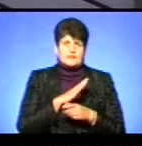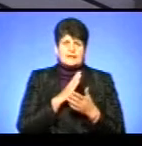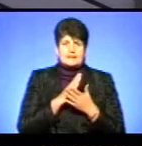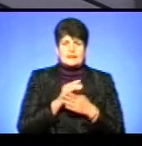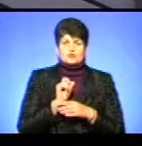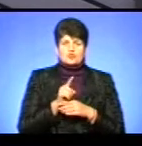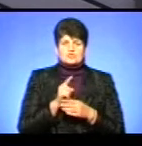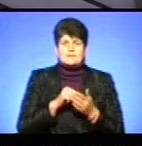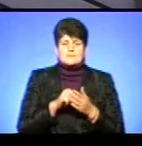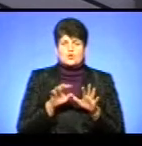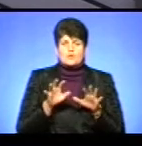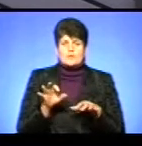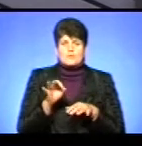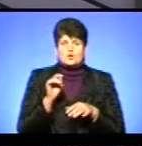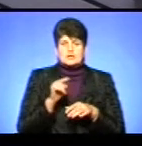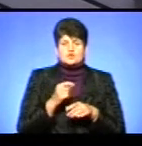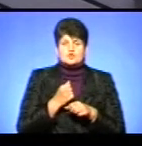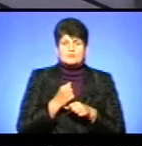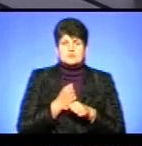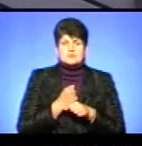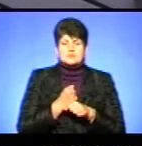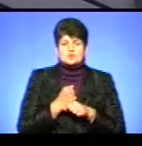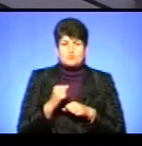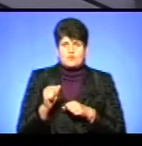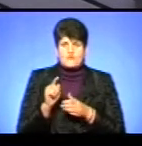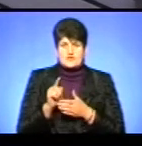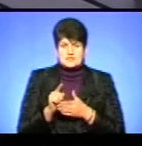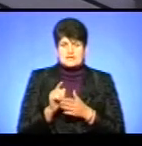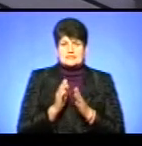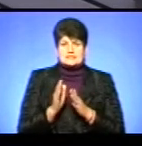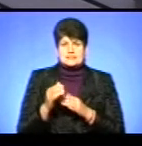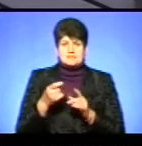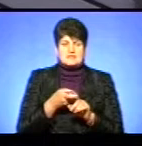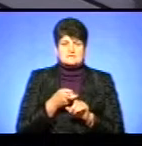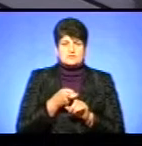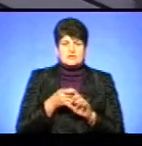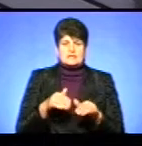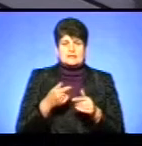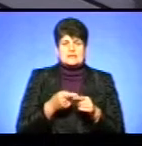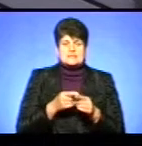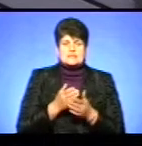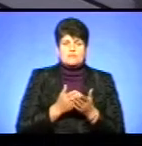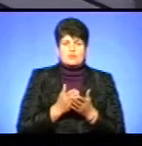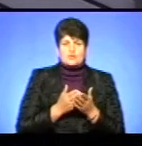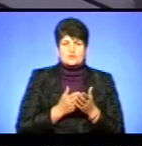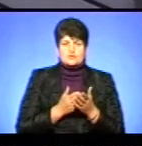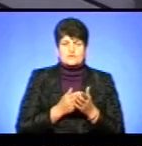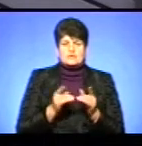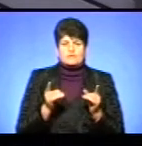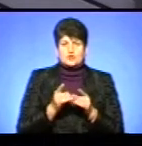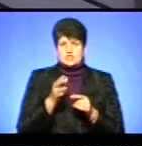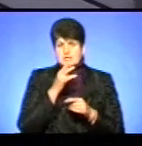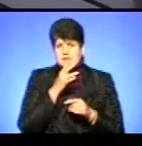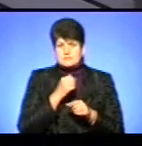доручення міського голови про те, щоб зобов'язати системний зв'язок, який надає ці послуги, буквально в найкоротший